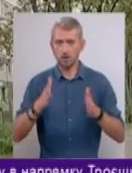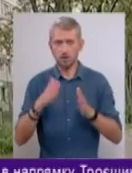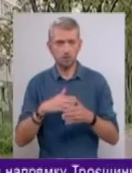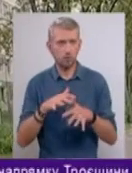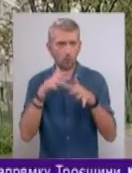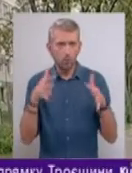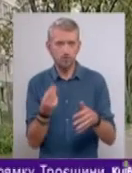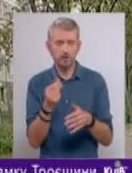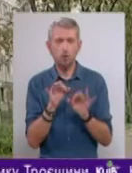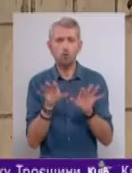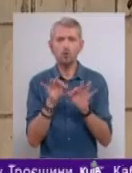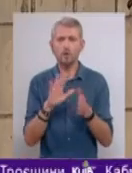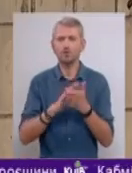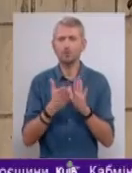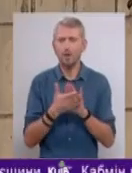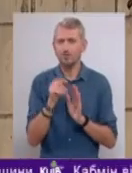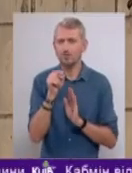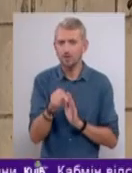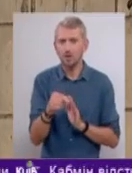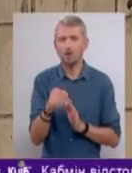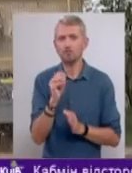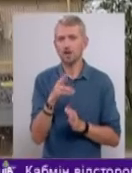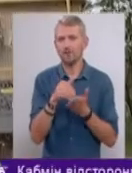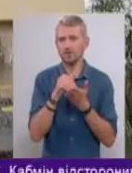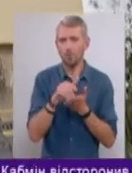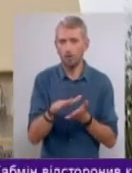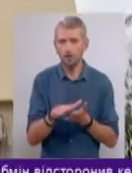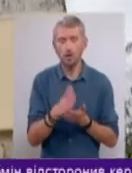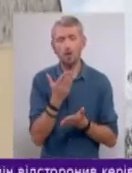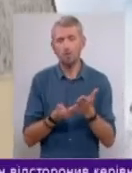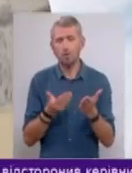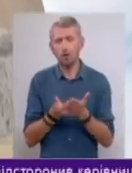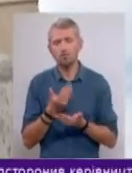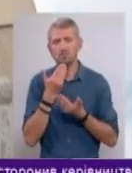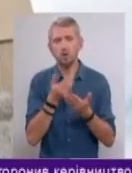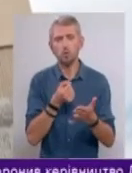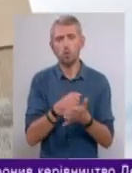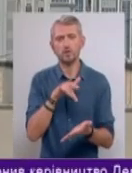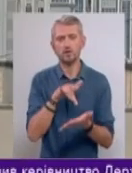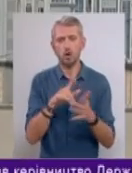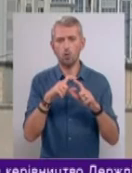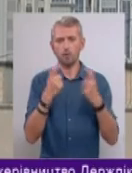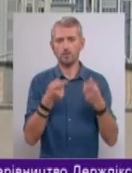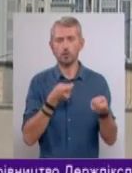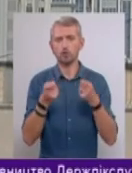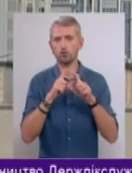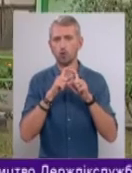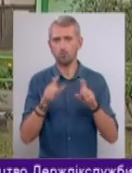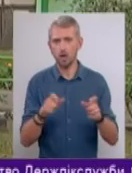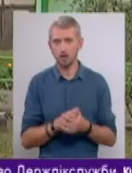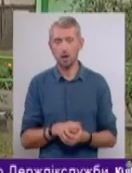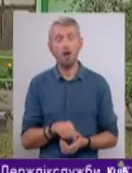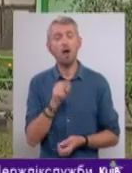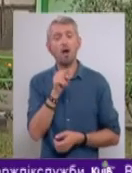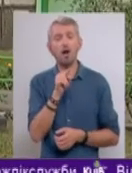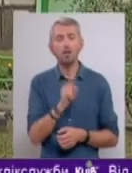Коментувати ситуацію на Березняківській у ЖЕКу відмовилися. Порадили звертатися до Центрального офісу керуючої компанії, а